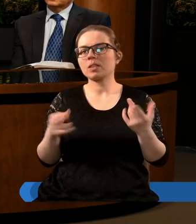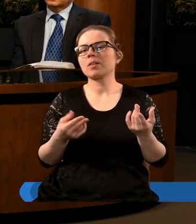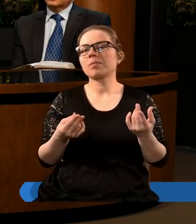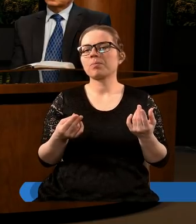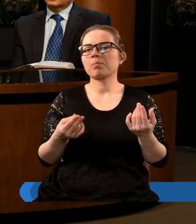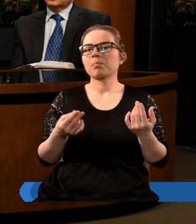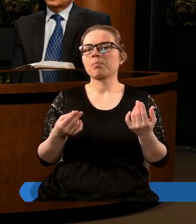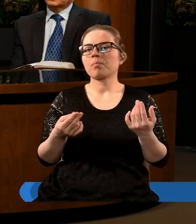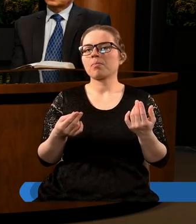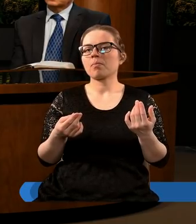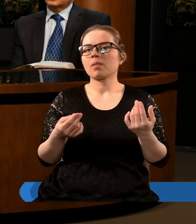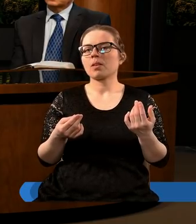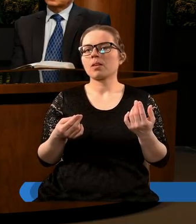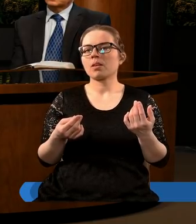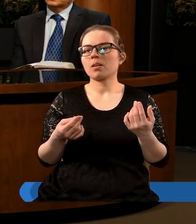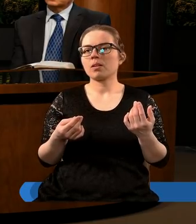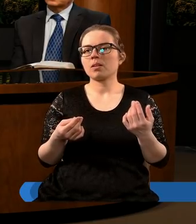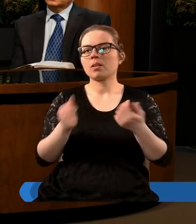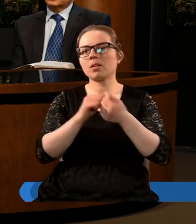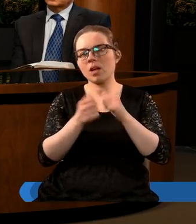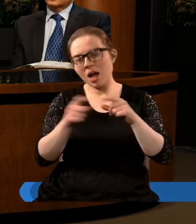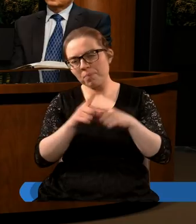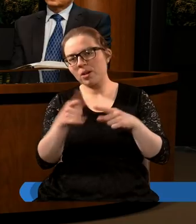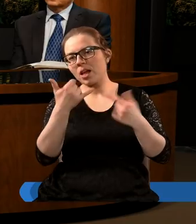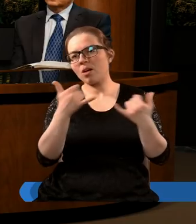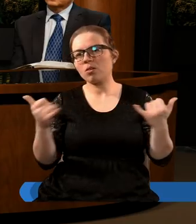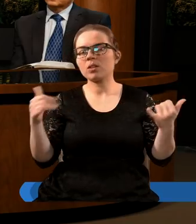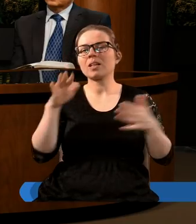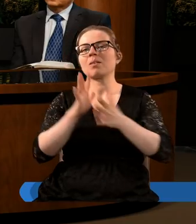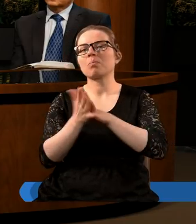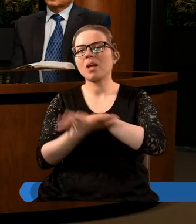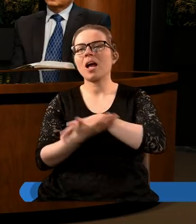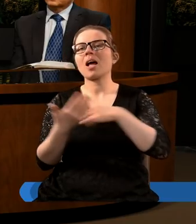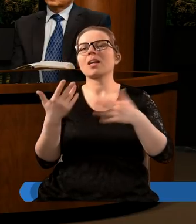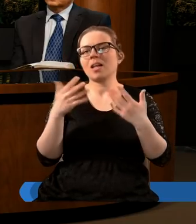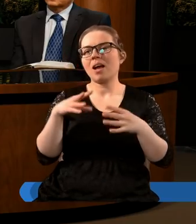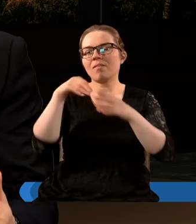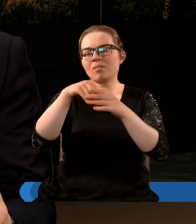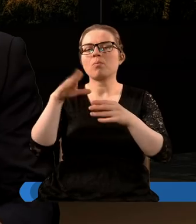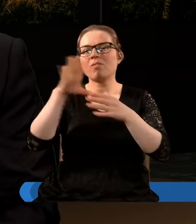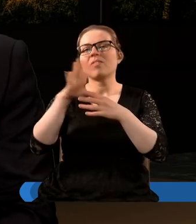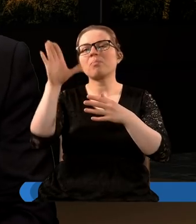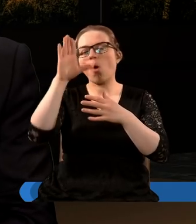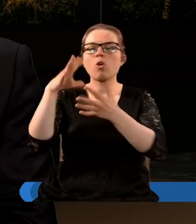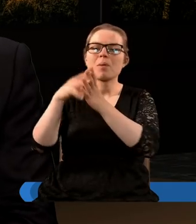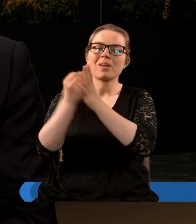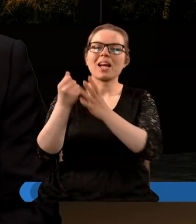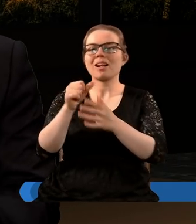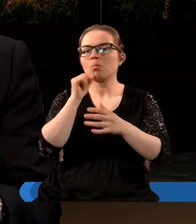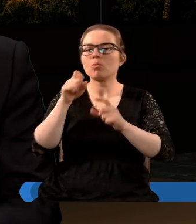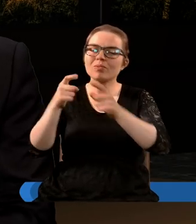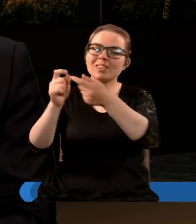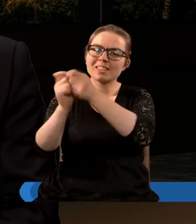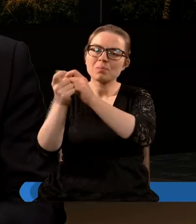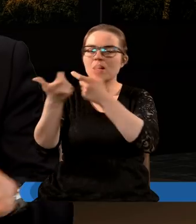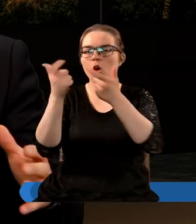boskim, odpuszczanie grzechów, zmiana nawet, ingerencja w Boże przykazania. A więc